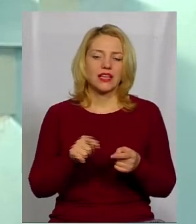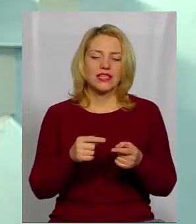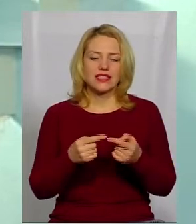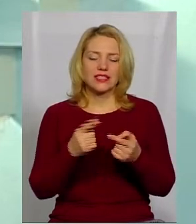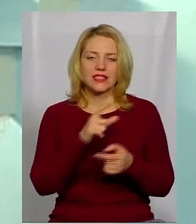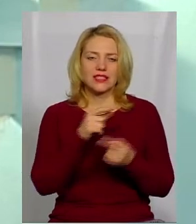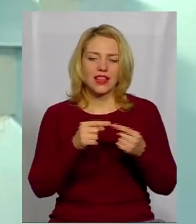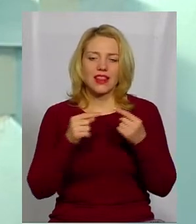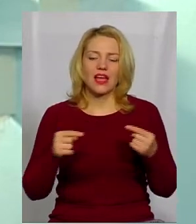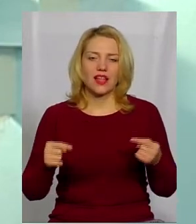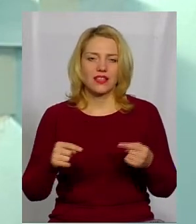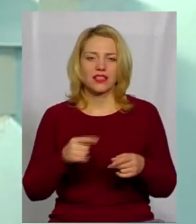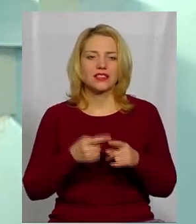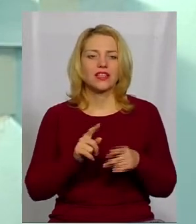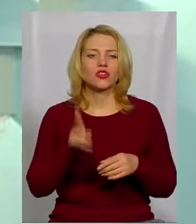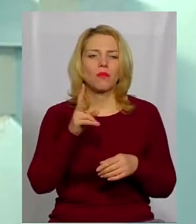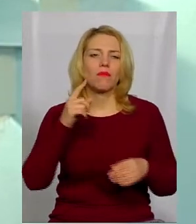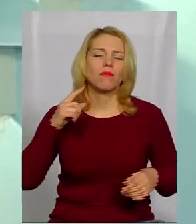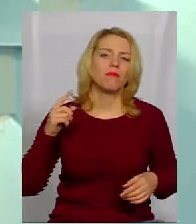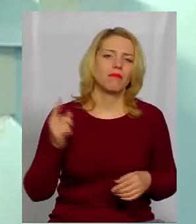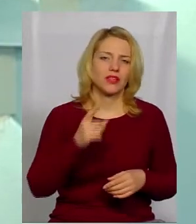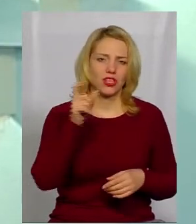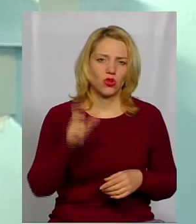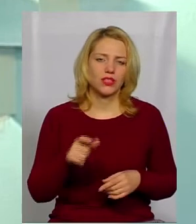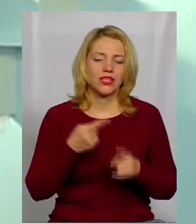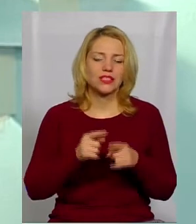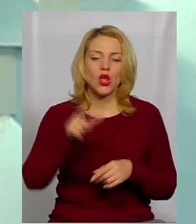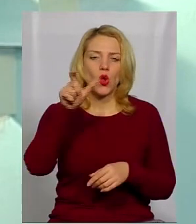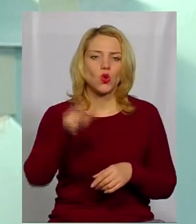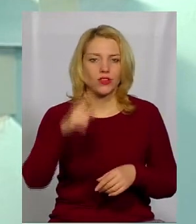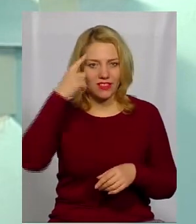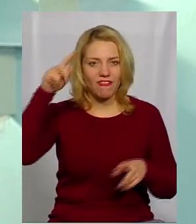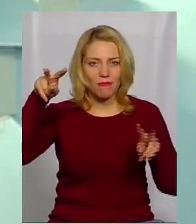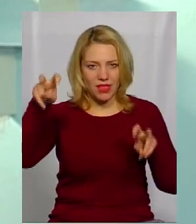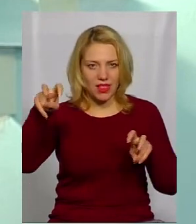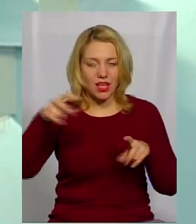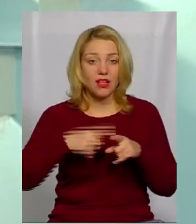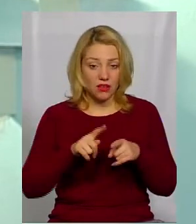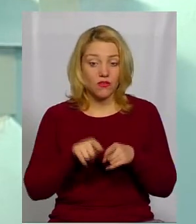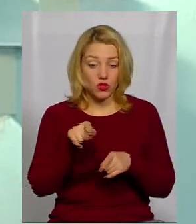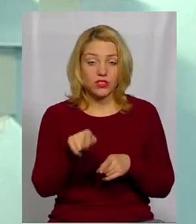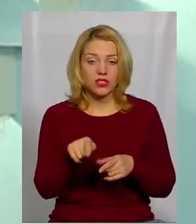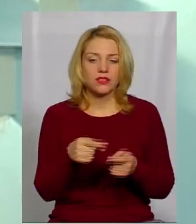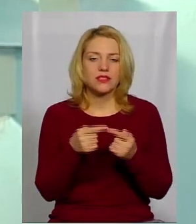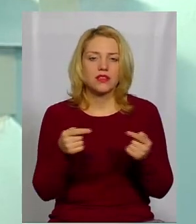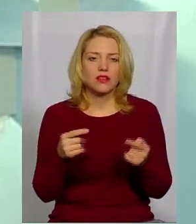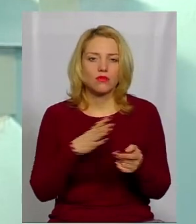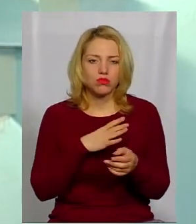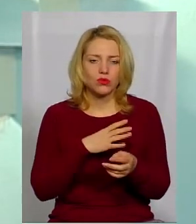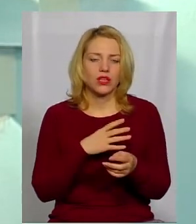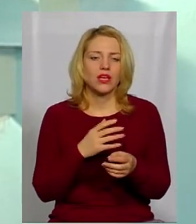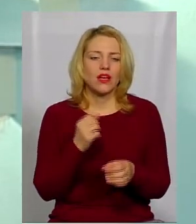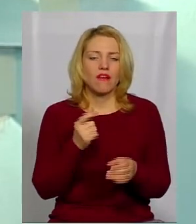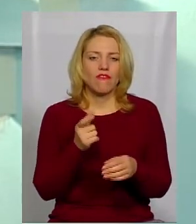людина, ще не Homo sapiens, а Homo habilis, людина уміла. Ось саме ці знаряди були тими знарядями, які були